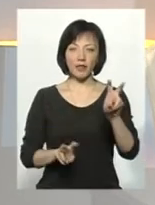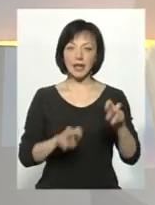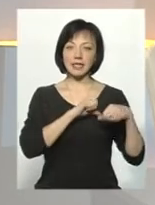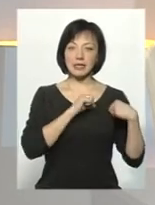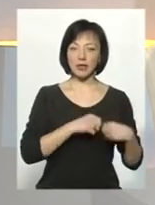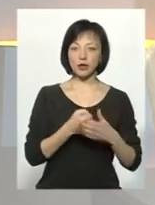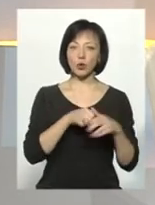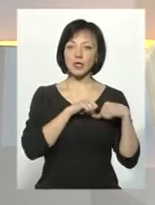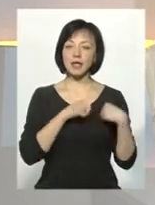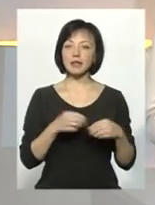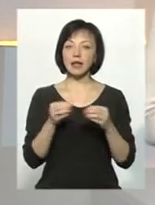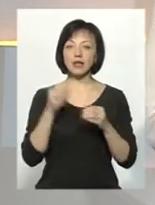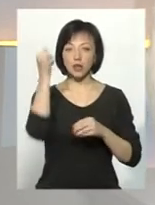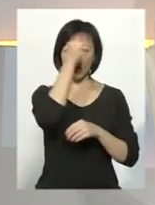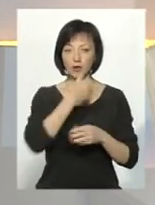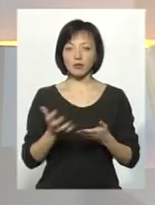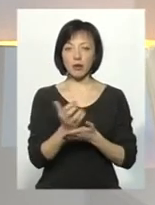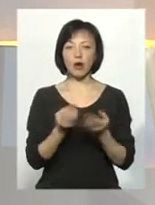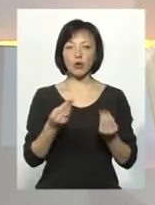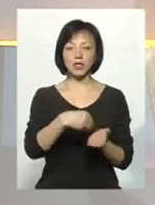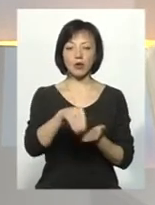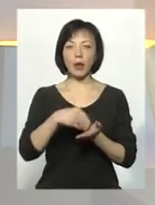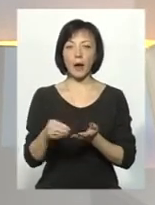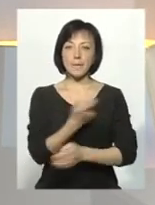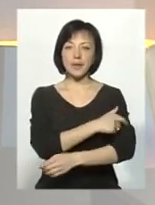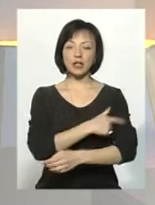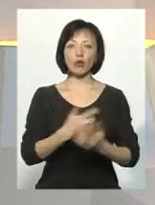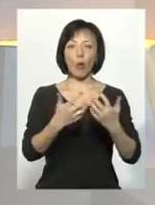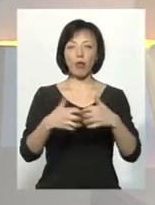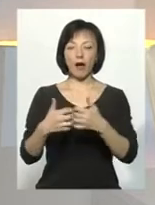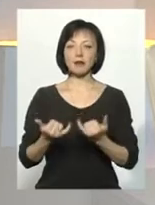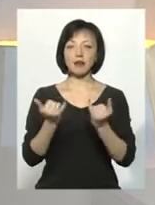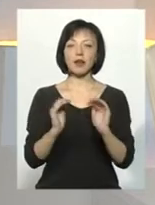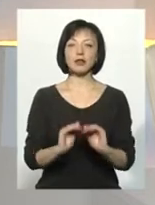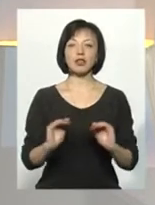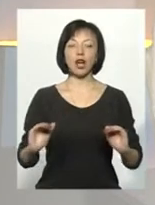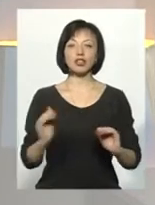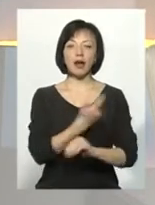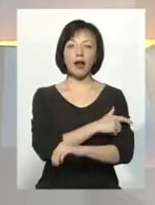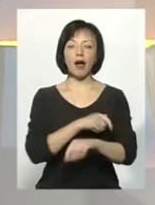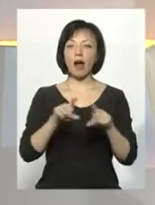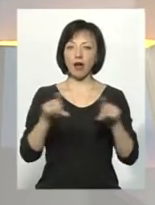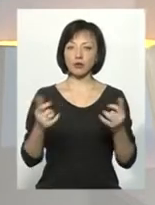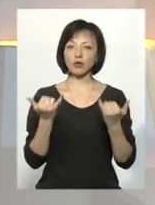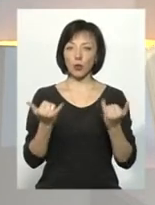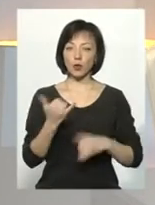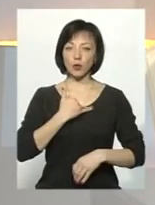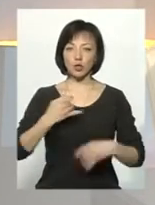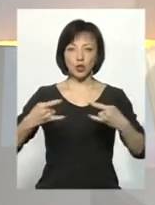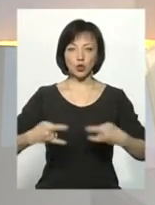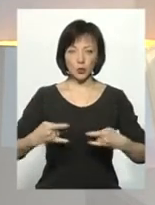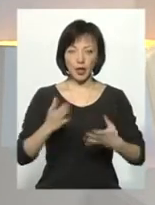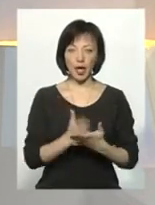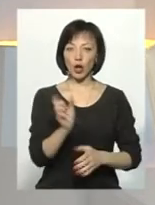серця» вже 10 років збирає кошти і закуповує медичне обладнання для дитячих лікарень. І сьогодні у нашій студії